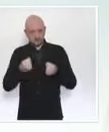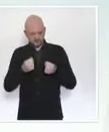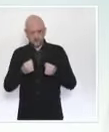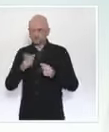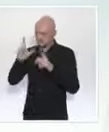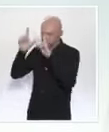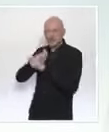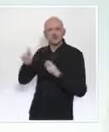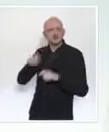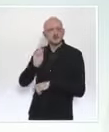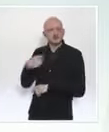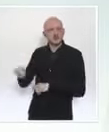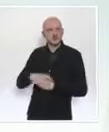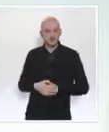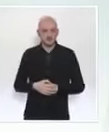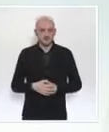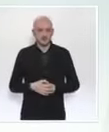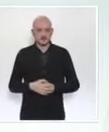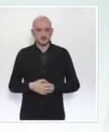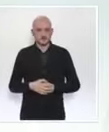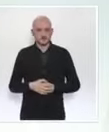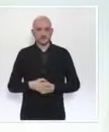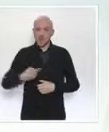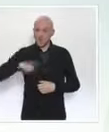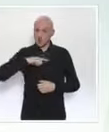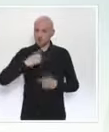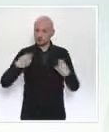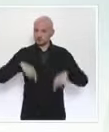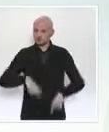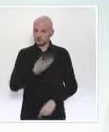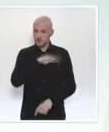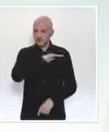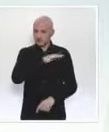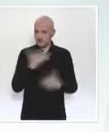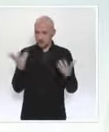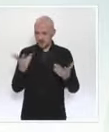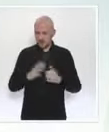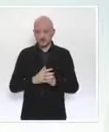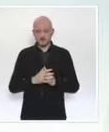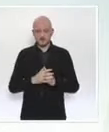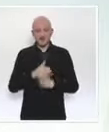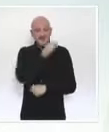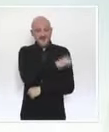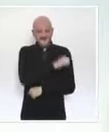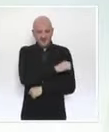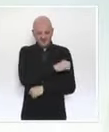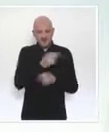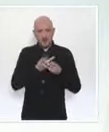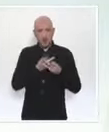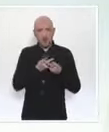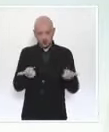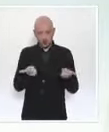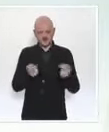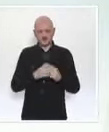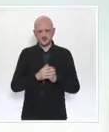responsabilité de l'État ? Eh bien que tout vaccin mis sur le marché ait bien reçu toutes les